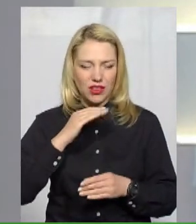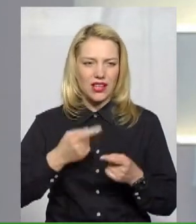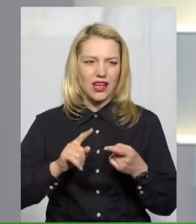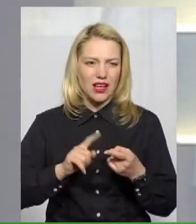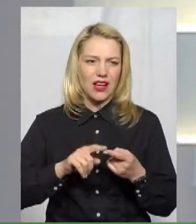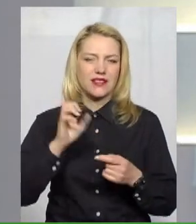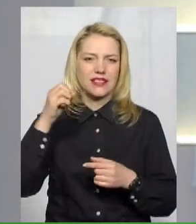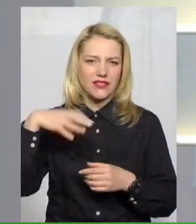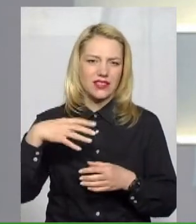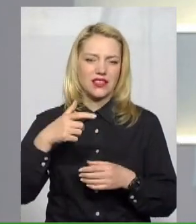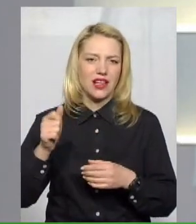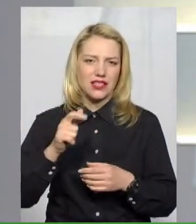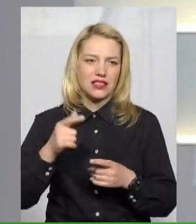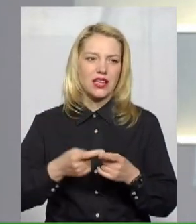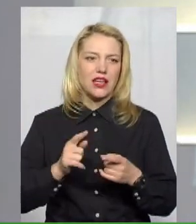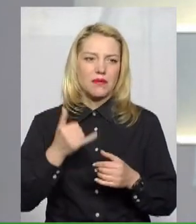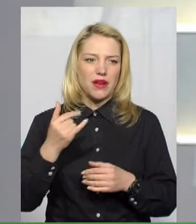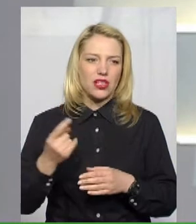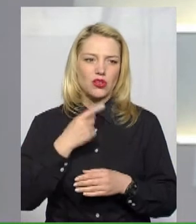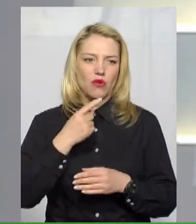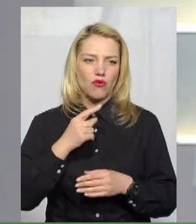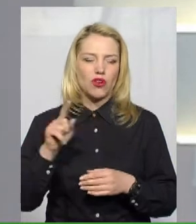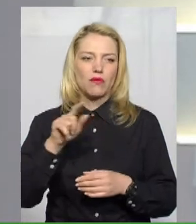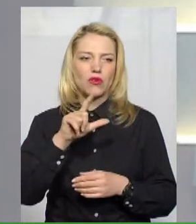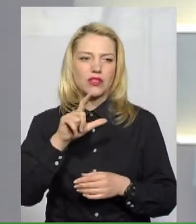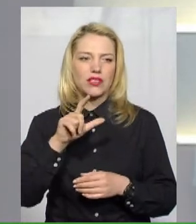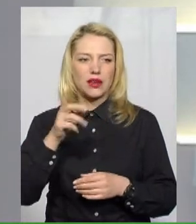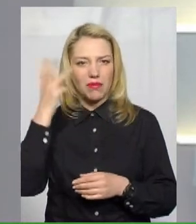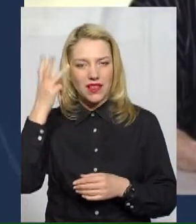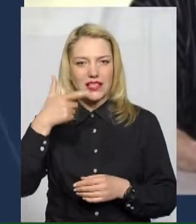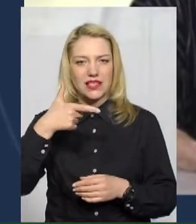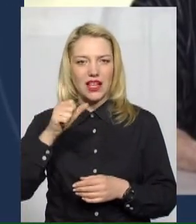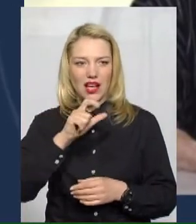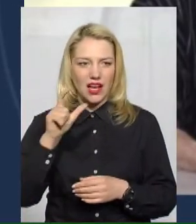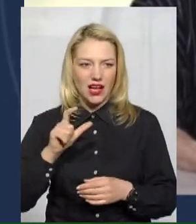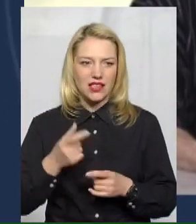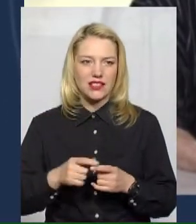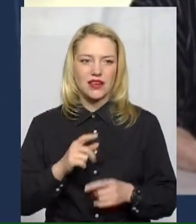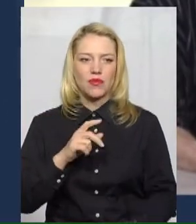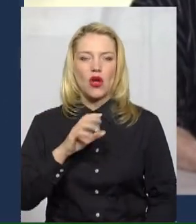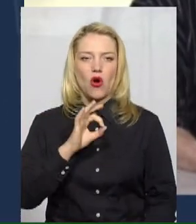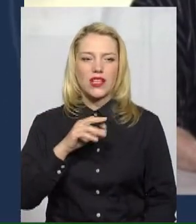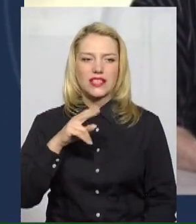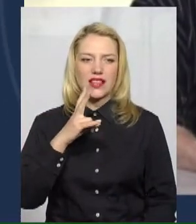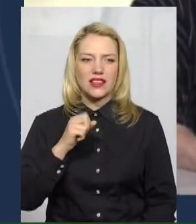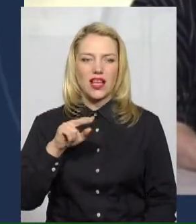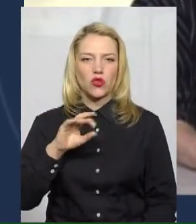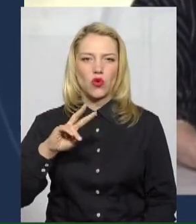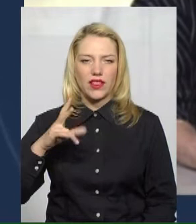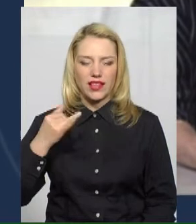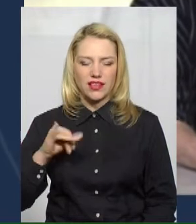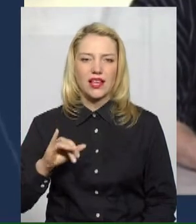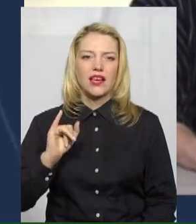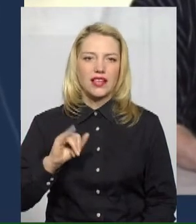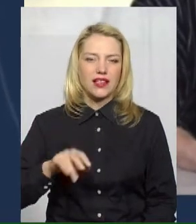комерційного директора газорозподільної компанії «Хмельницькгаз» Олександра Надольного та директора комунального підприємства